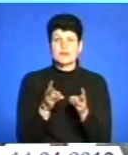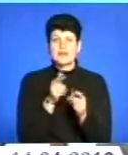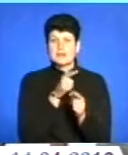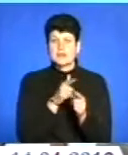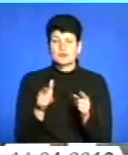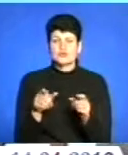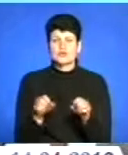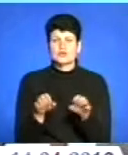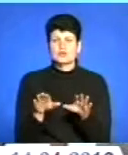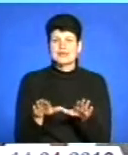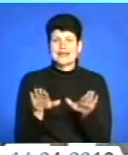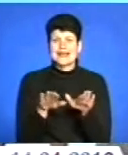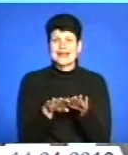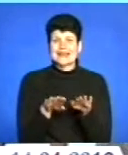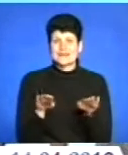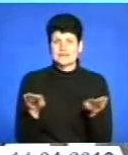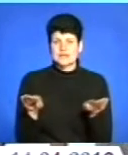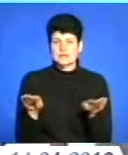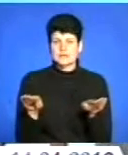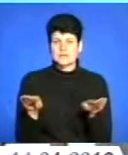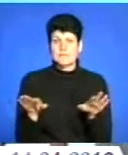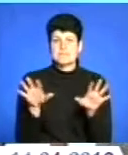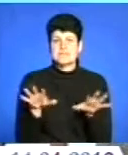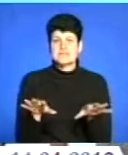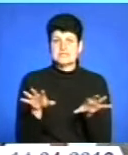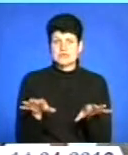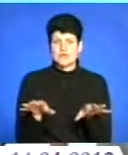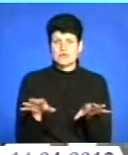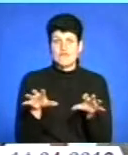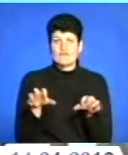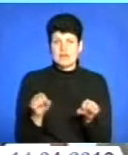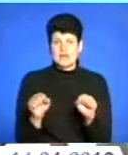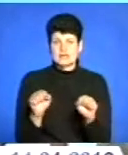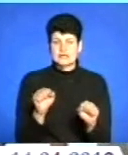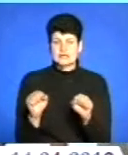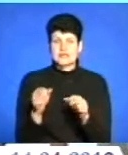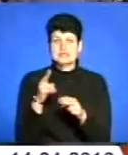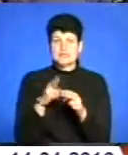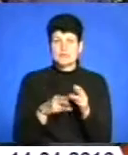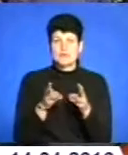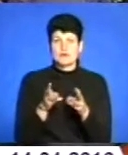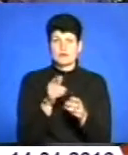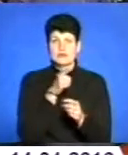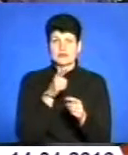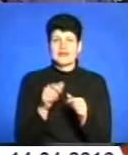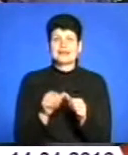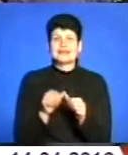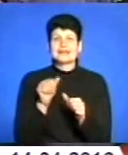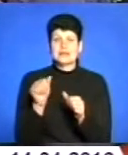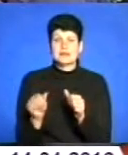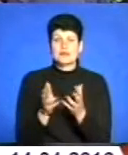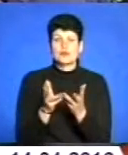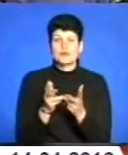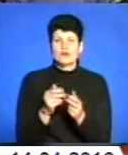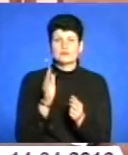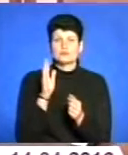вирішується на рівні місцевої влади, закінчення опалювального періоду. Окрім перерахування, відбудеться